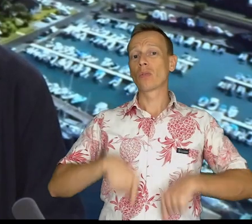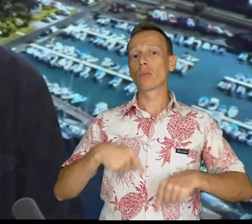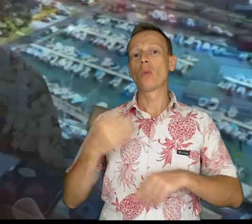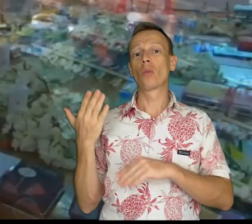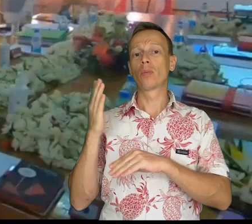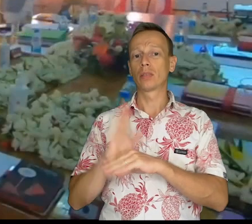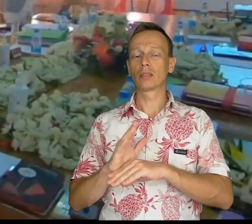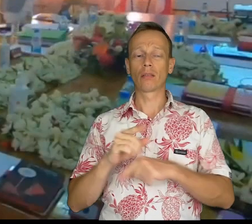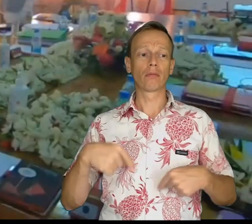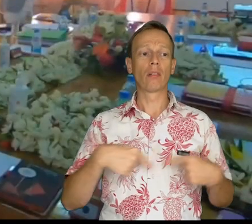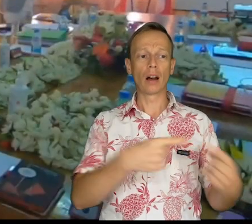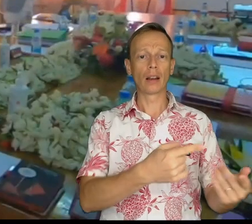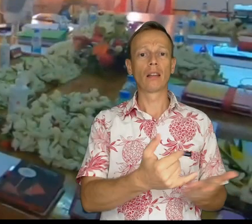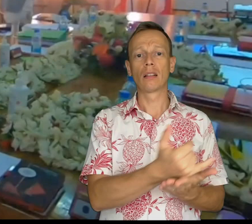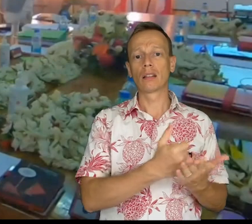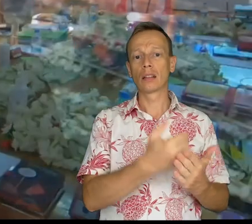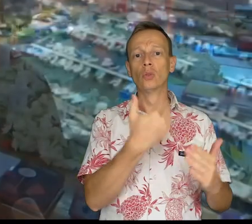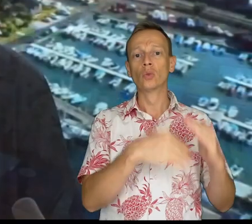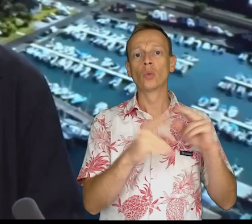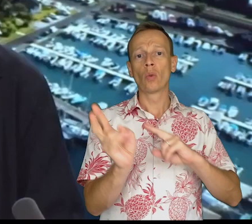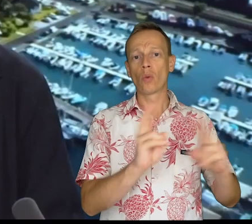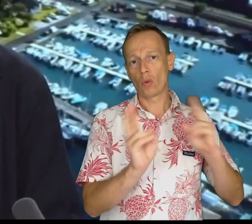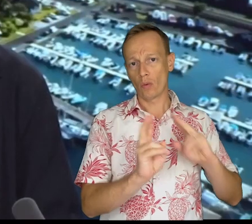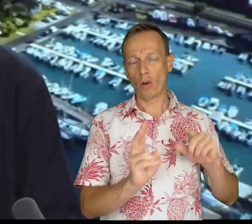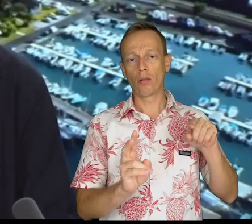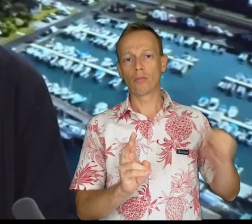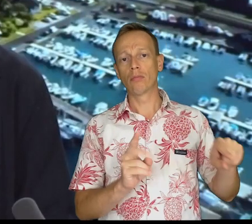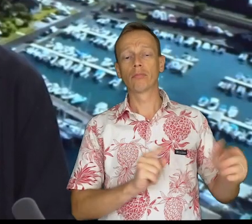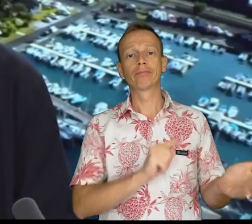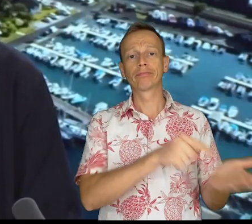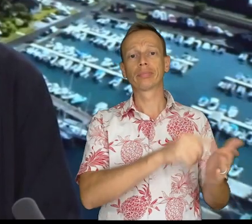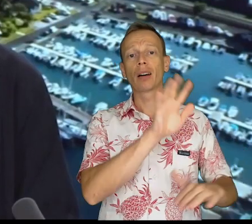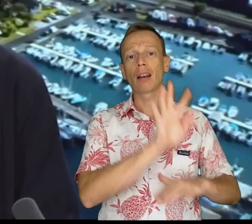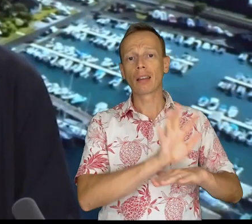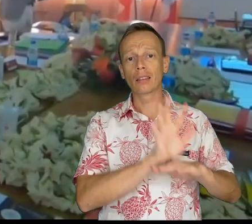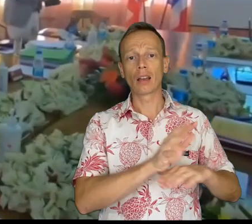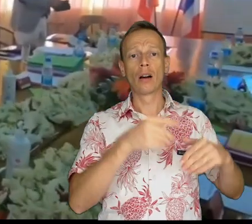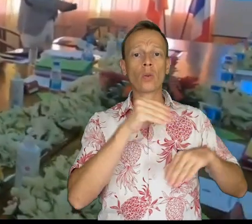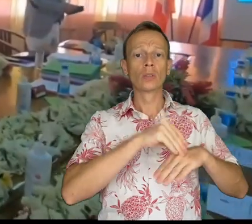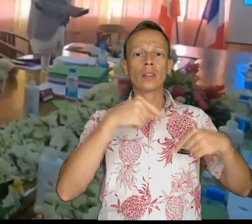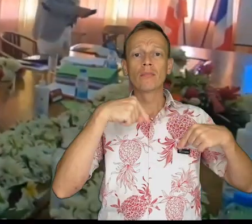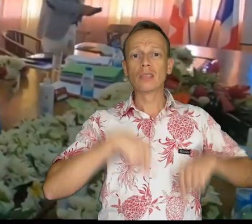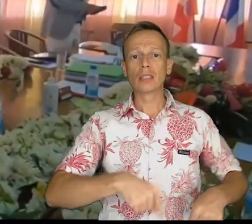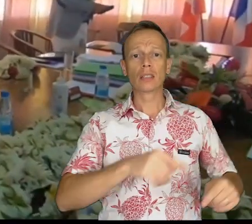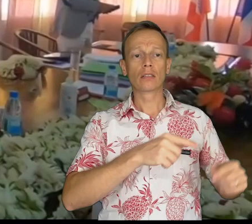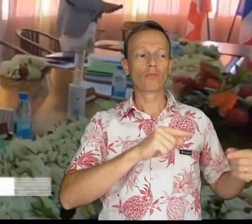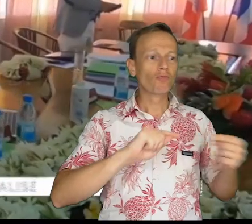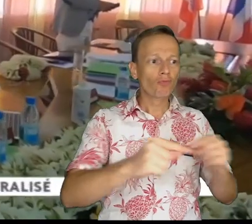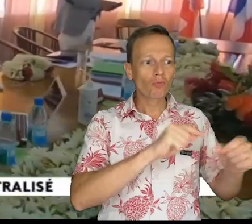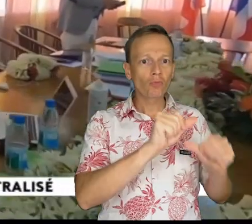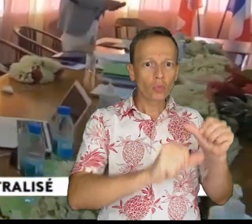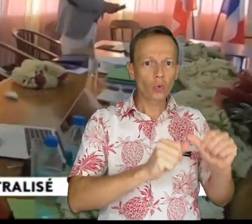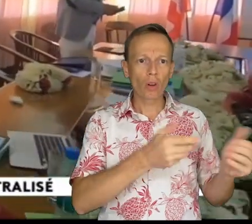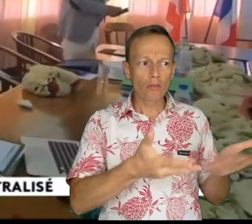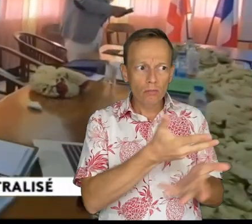aux îles sous le vent pour un conseil des ministres décentralisé à Réatea. Après une heure de débat au sujet des affaires du pays,